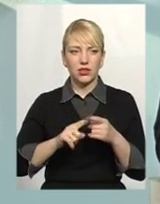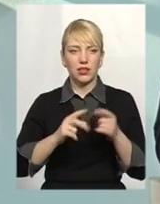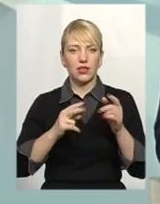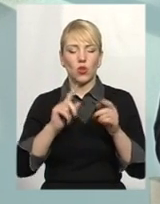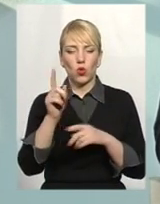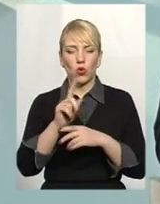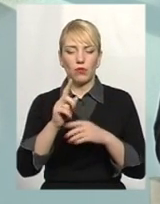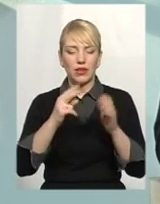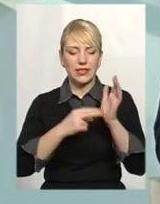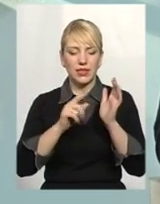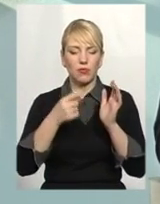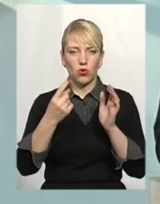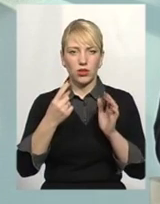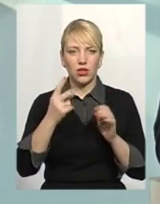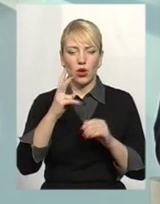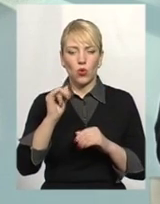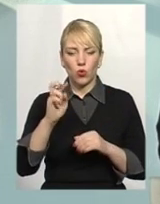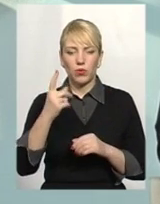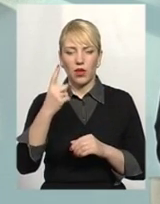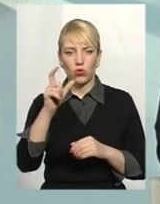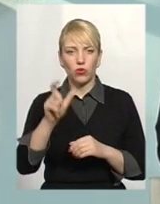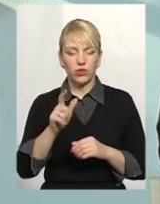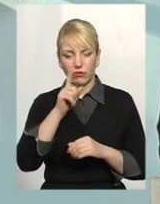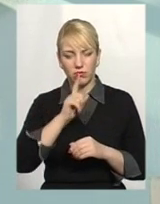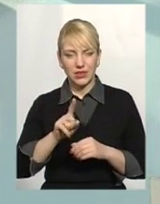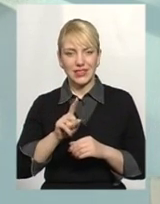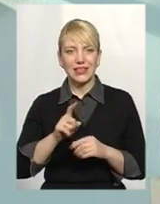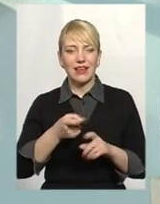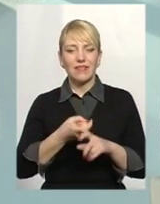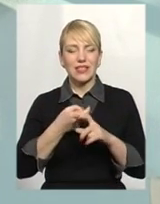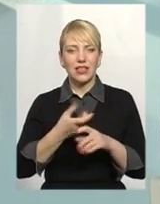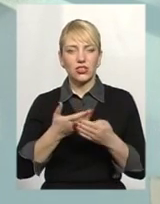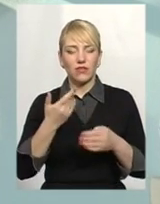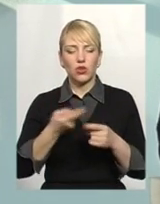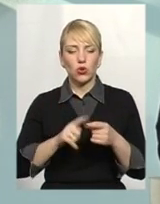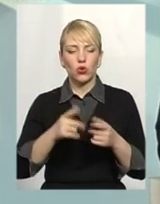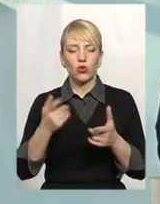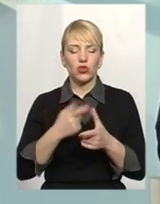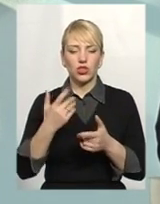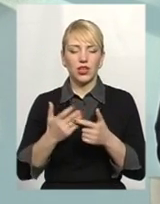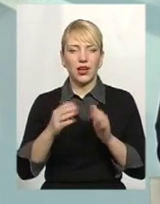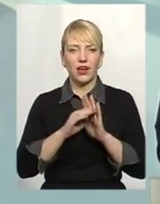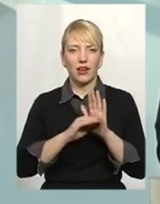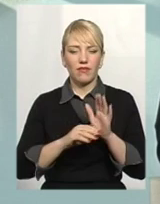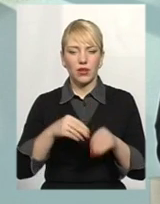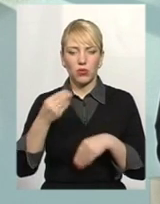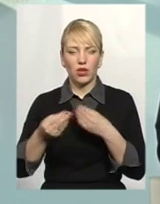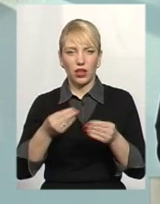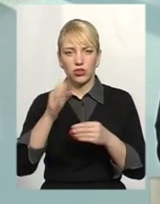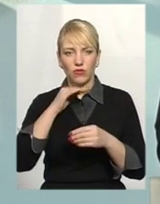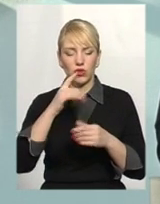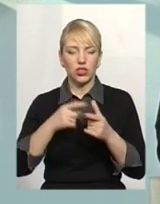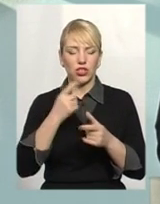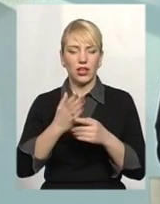куба на одну людину в місяць. Тобто, в залежності від того, чи є графік подачі води, чи є якісь перебої, в даному